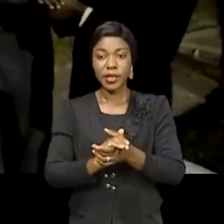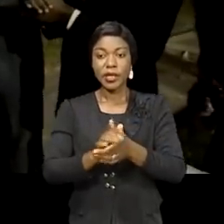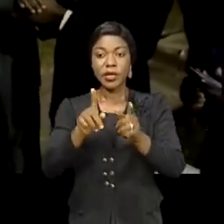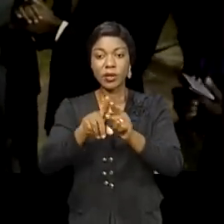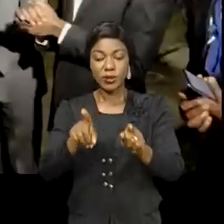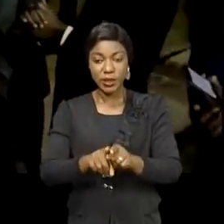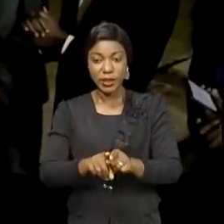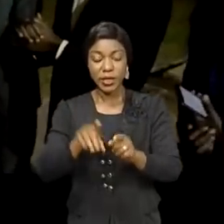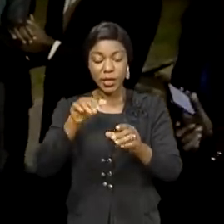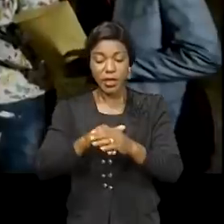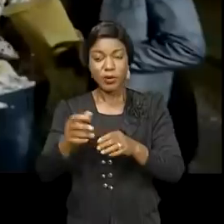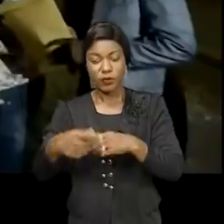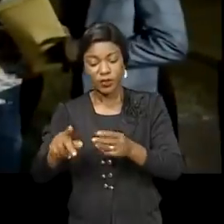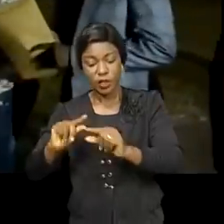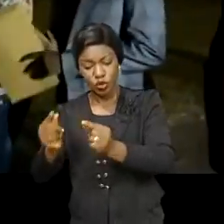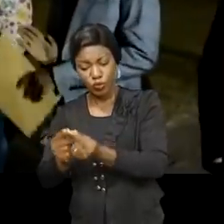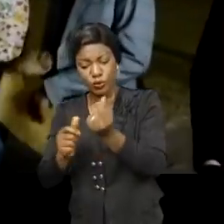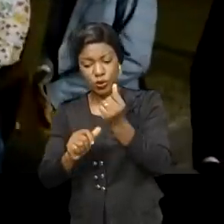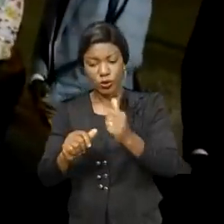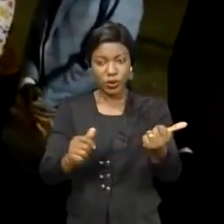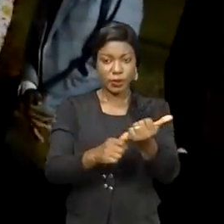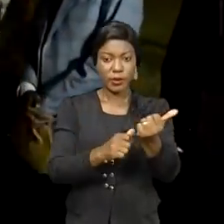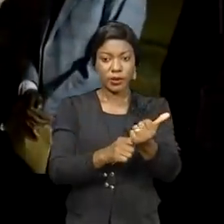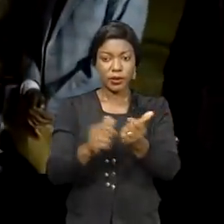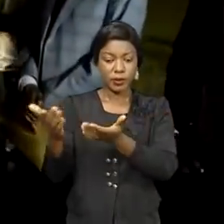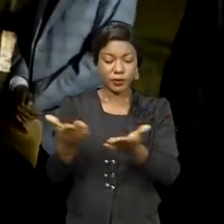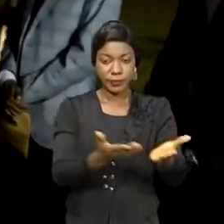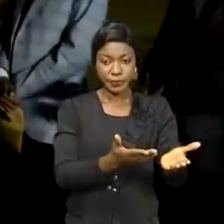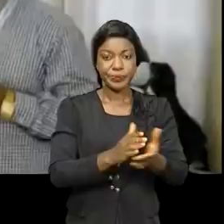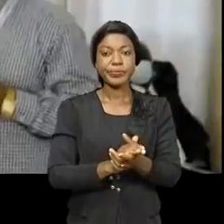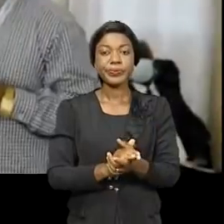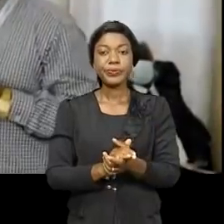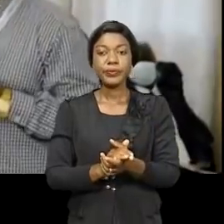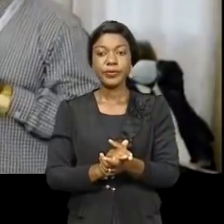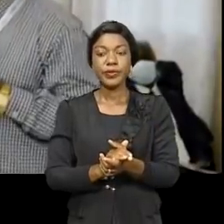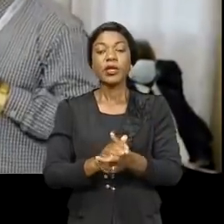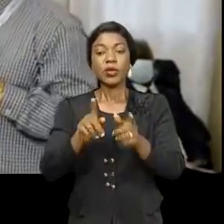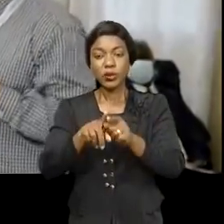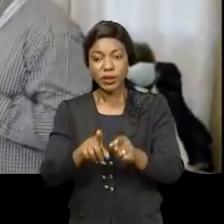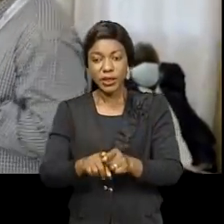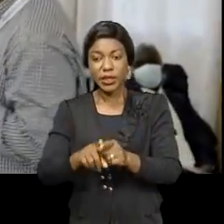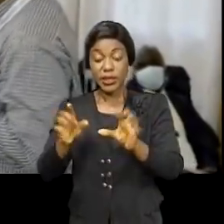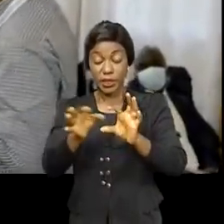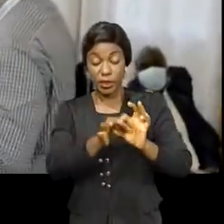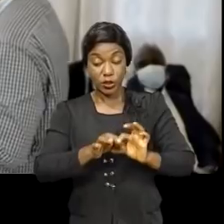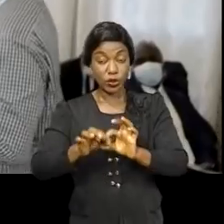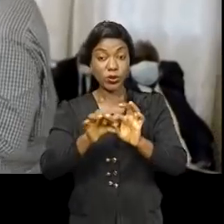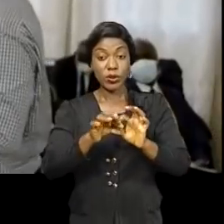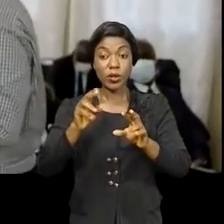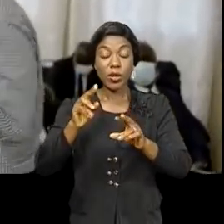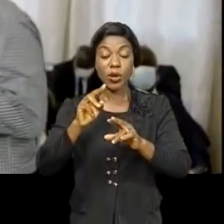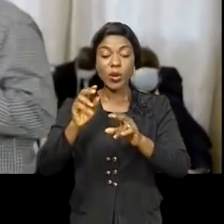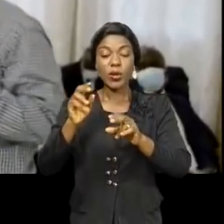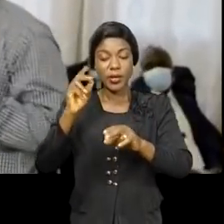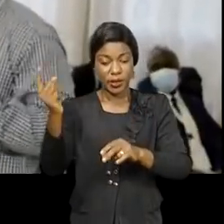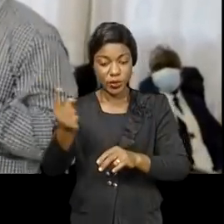coordonnateur provincial et une délégation restreinte, lui ont réservé un accueil. En sa qualité de président national de l'Ordre de médecin vétérinaire de